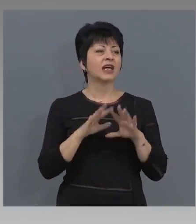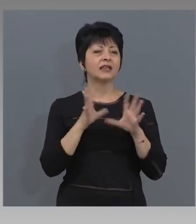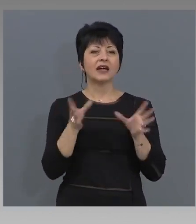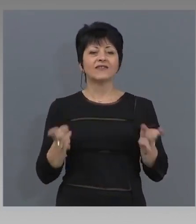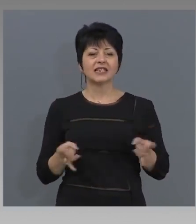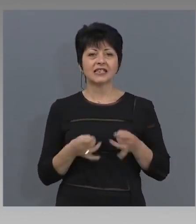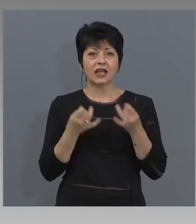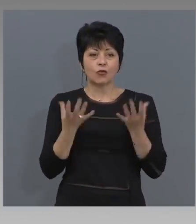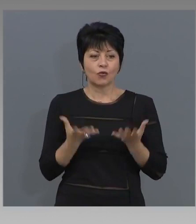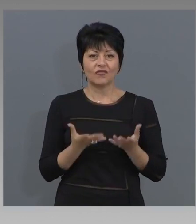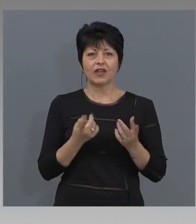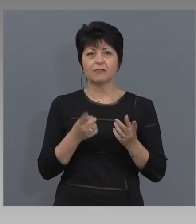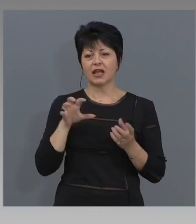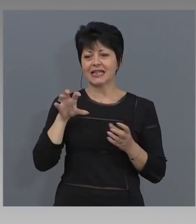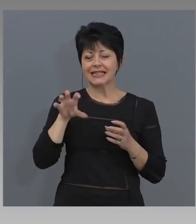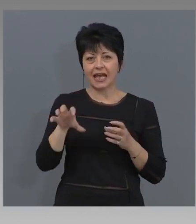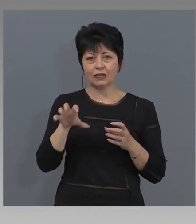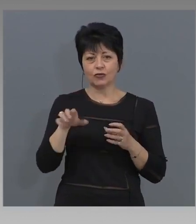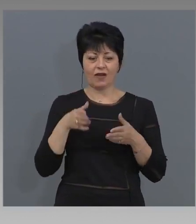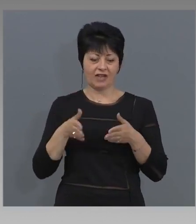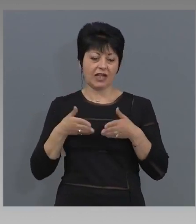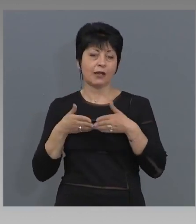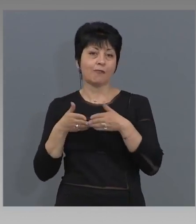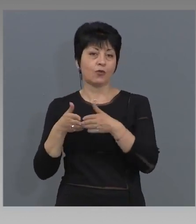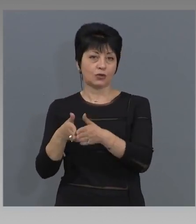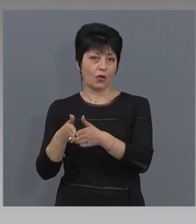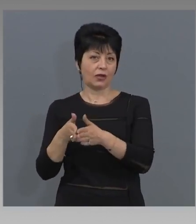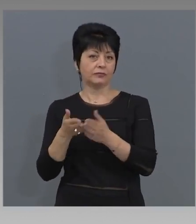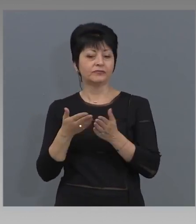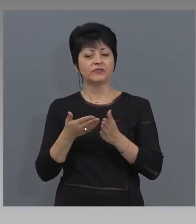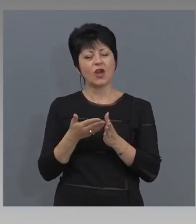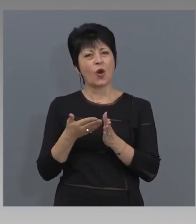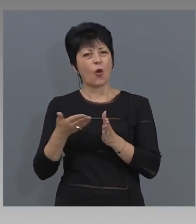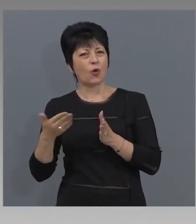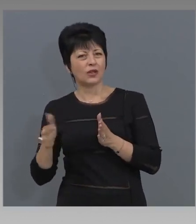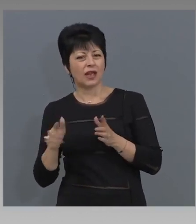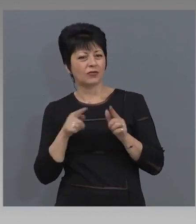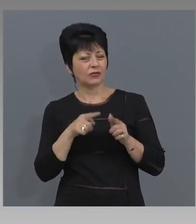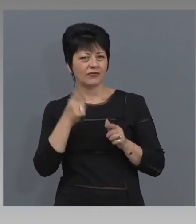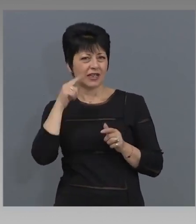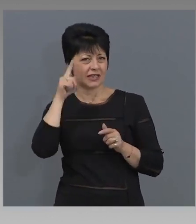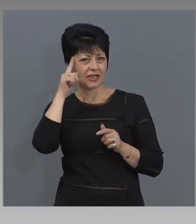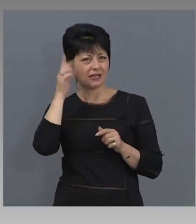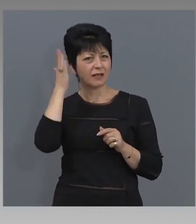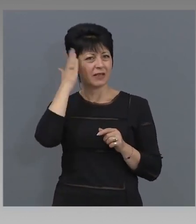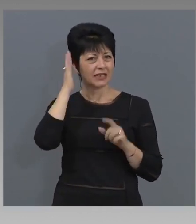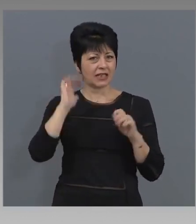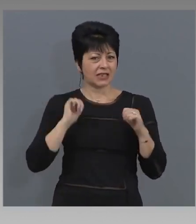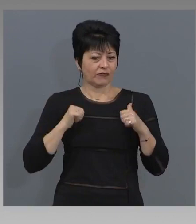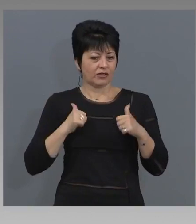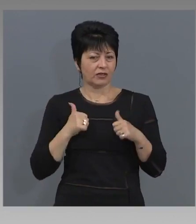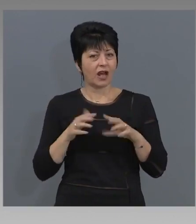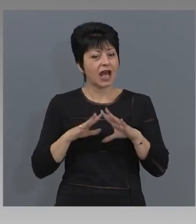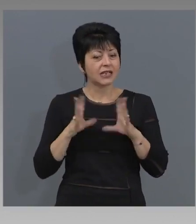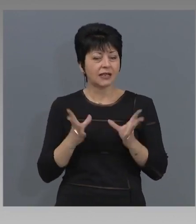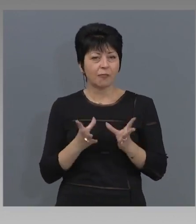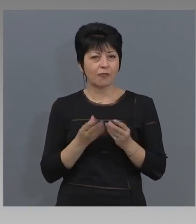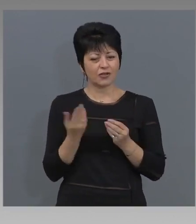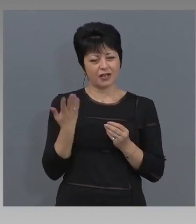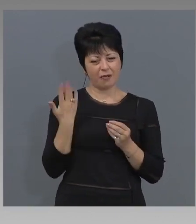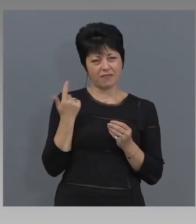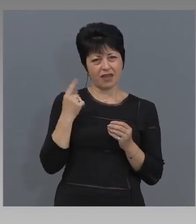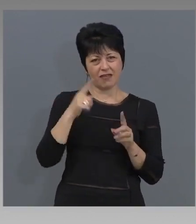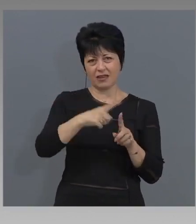максимално сектора в тази посок. Отделно от това знаете, че Министерството на туризма стартира преди месец и